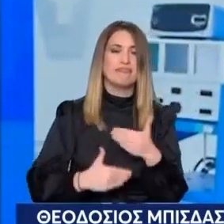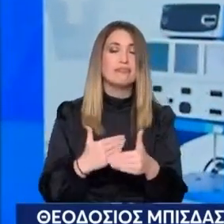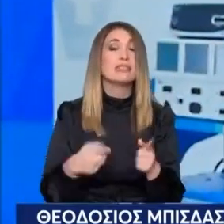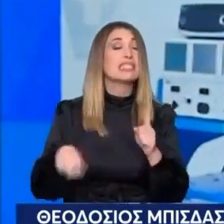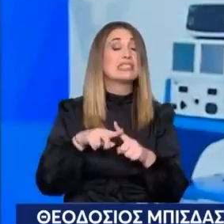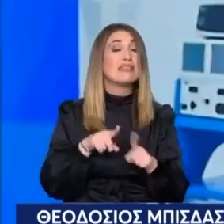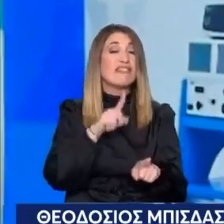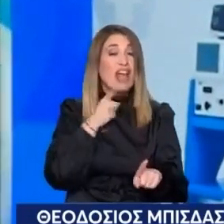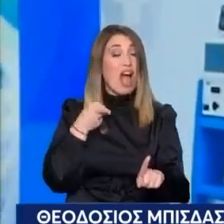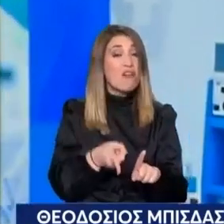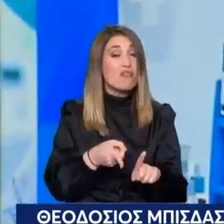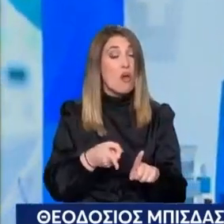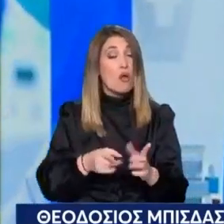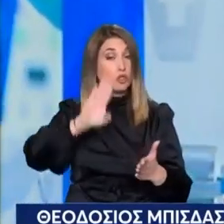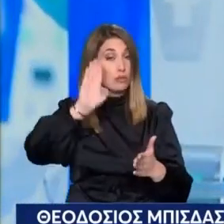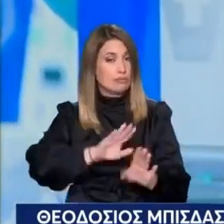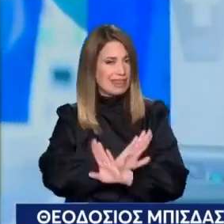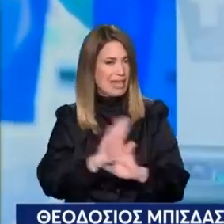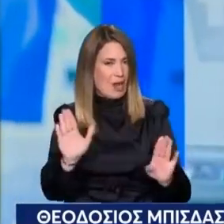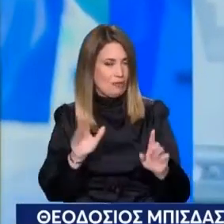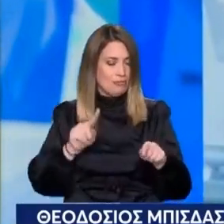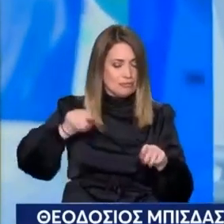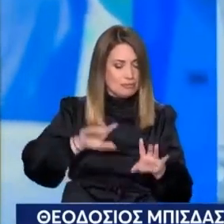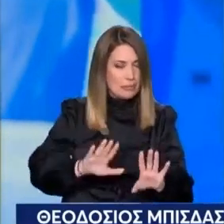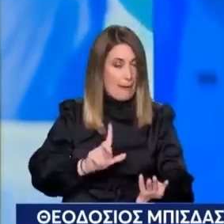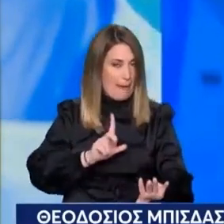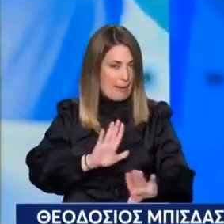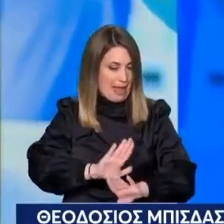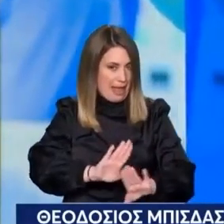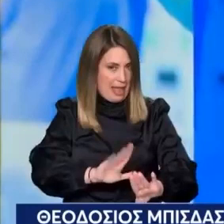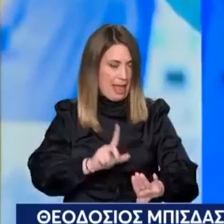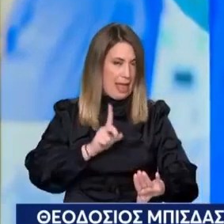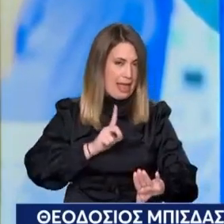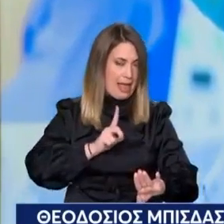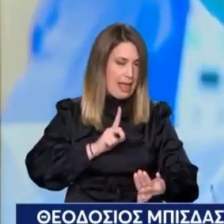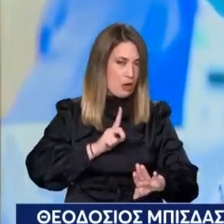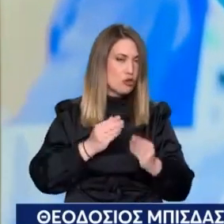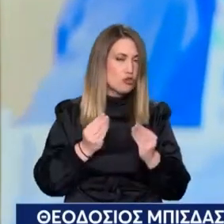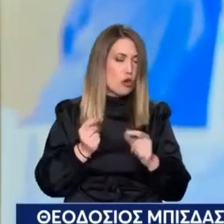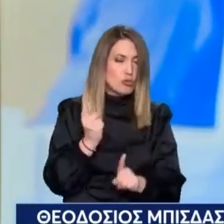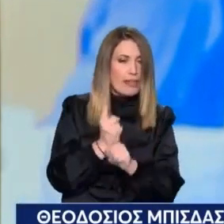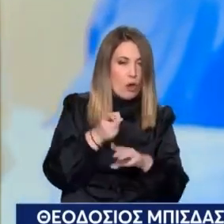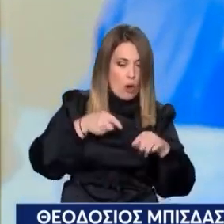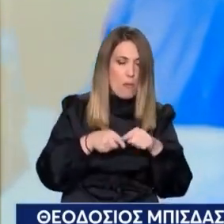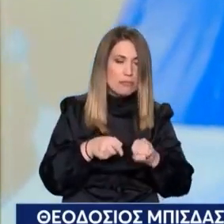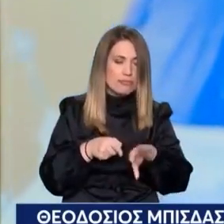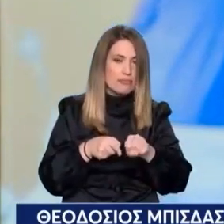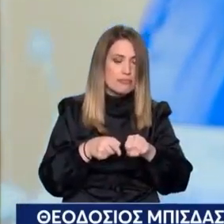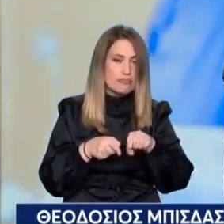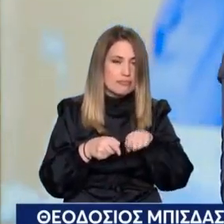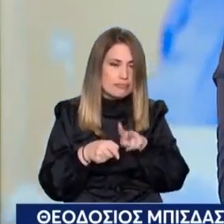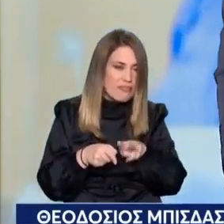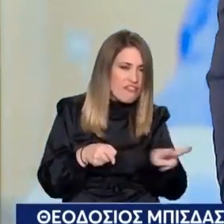τεράστιο πλεονέκτημα Μπορούμε στο τέλος του χειρουργείου Πριν ακόμα ολοκληρώσουμε την επέμβαση Να κάνουμε μια ξονική αγγιογραφία στον ασθενή Οπότε βλέπουμε